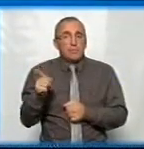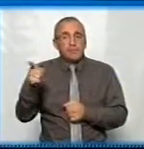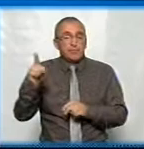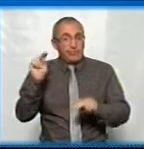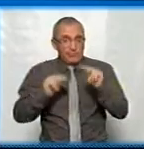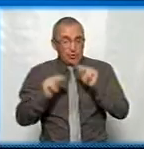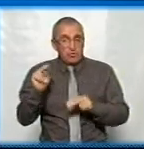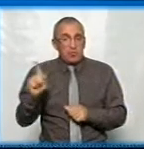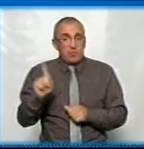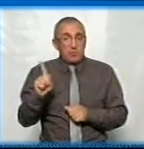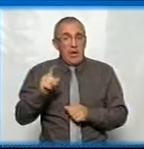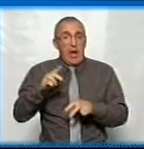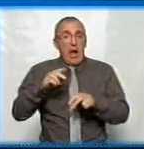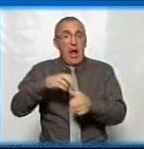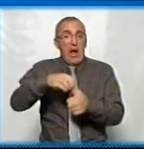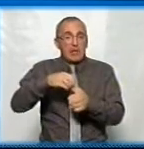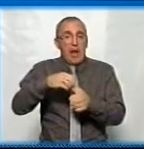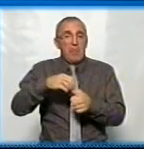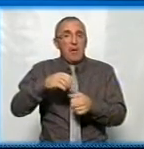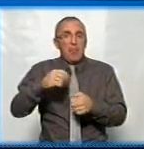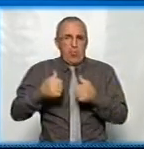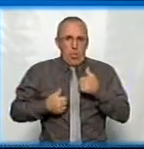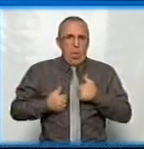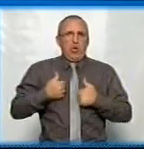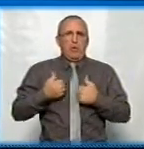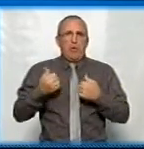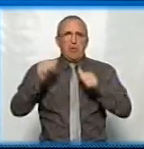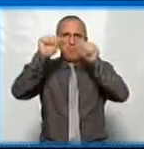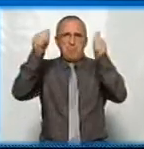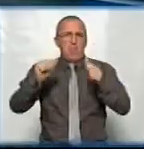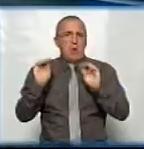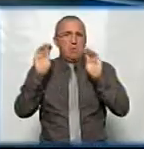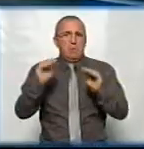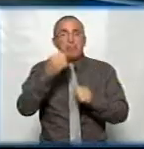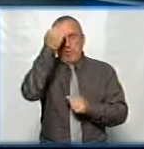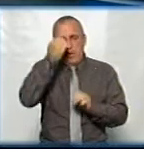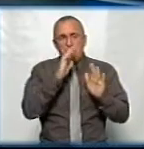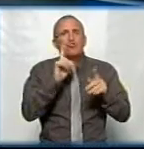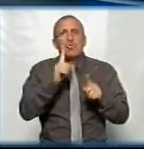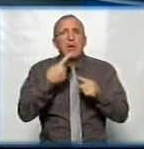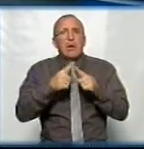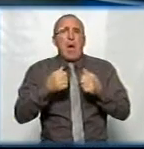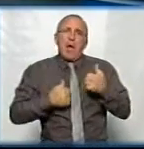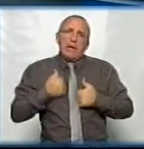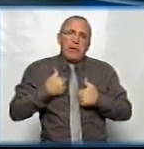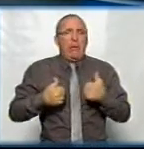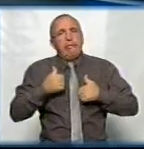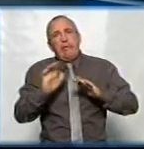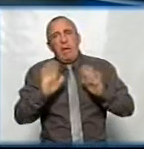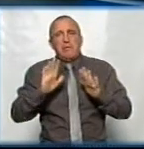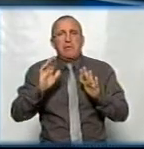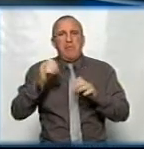вважає, що отаман заслугує на більш гідний монумент. Я вам дякую. Що таке гідний або негідний